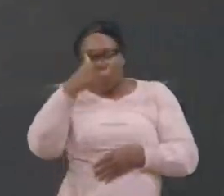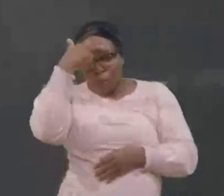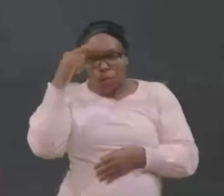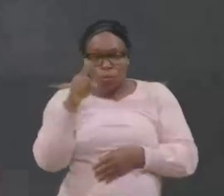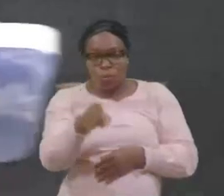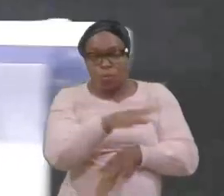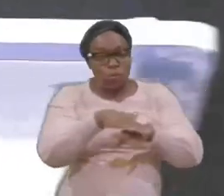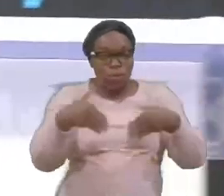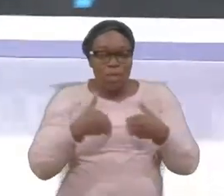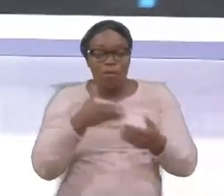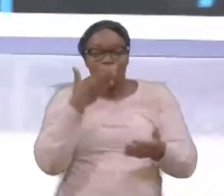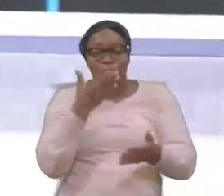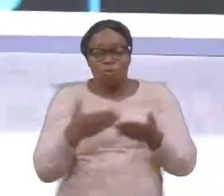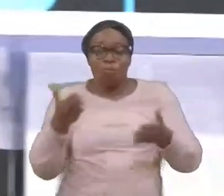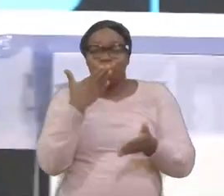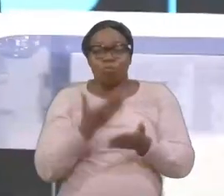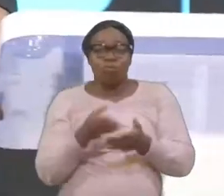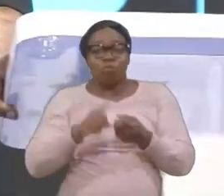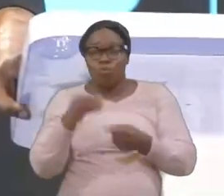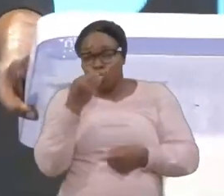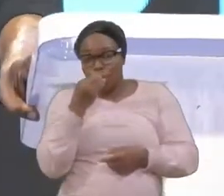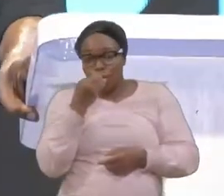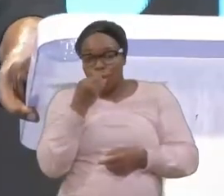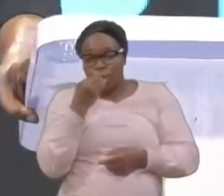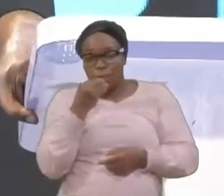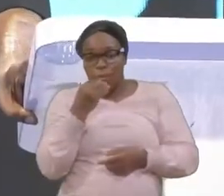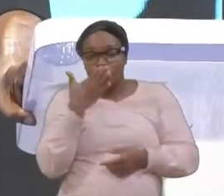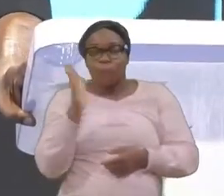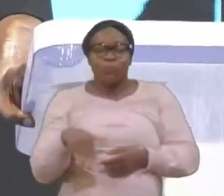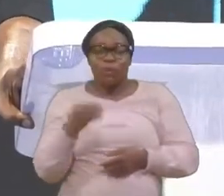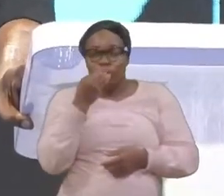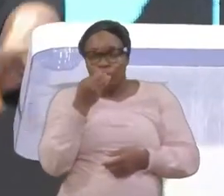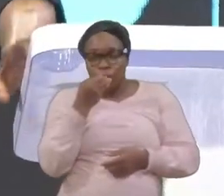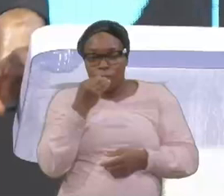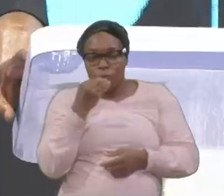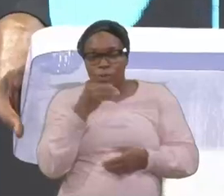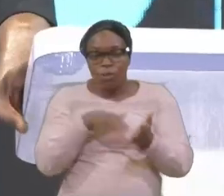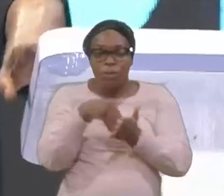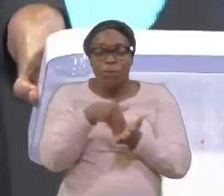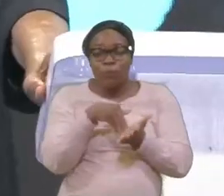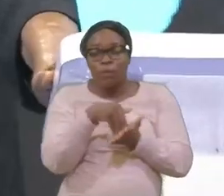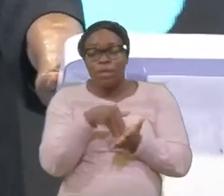La malnutrition, Et la faiblesse, Et l'impotence,